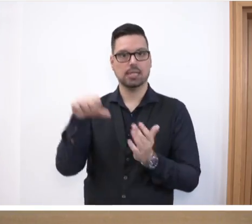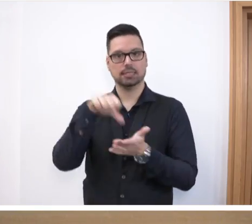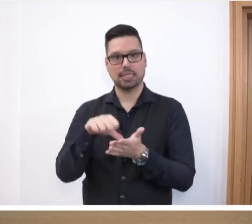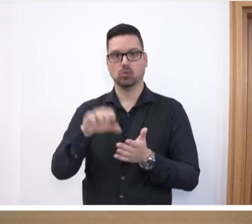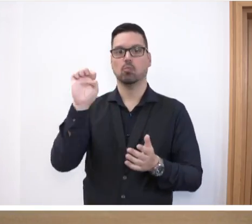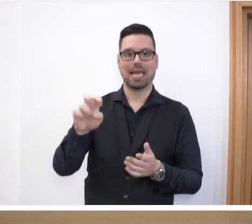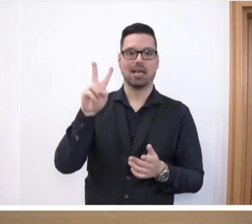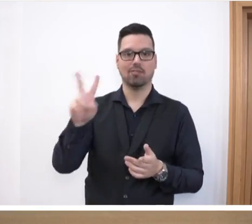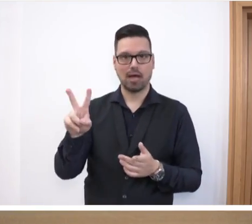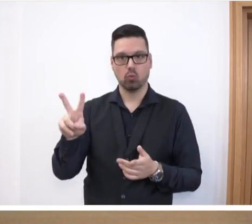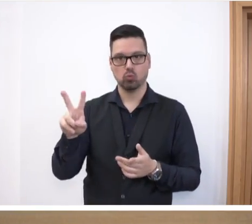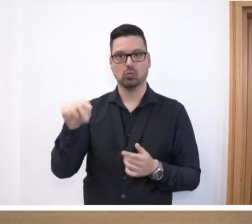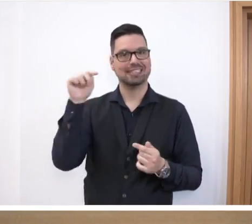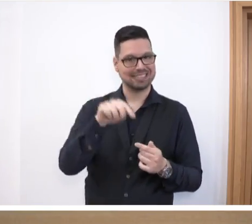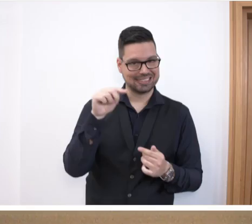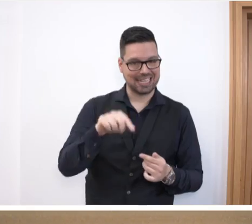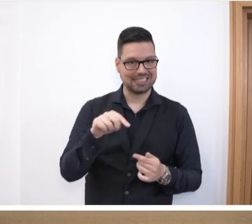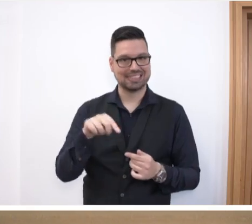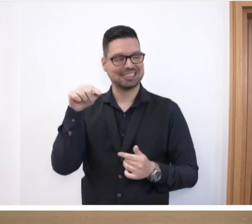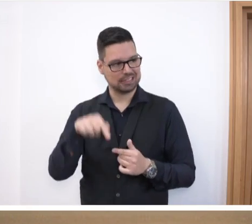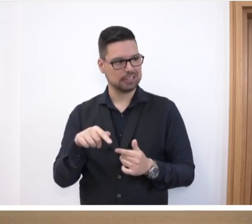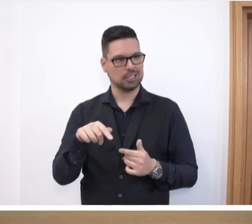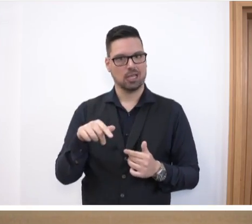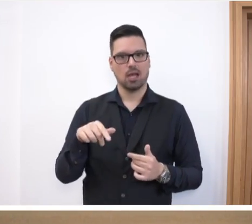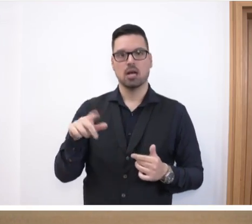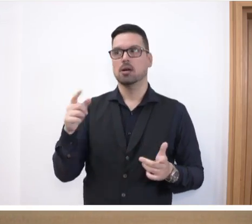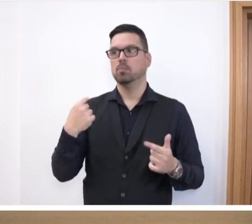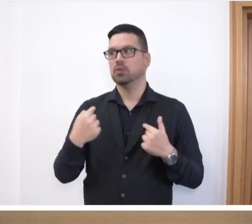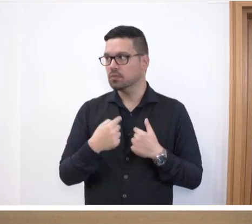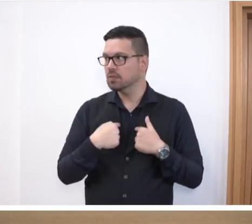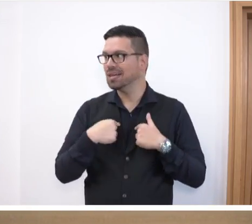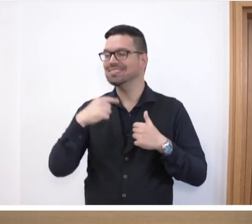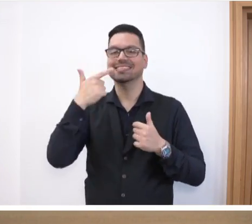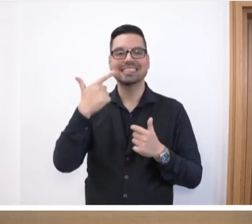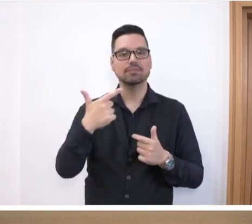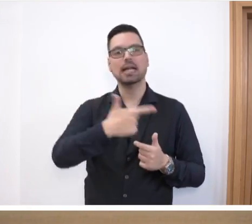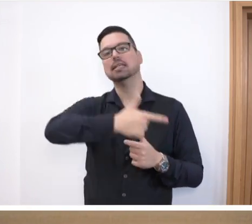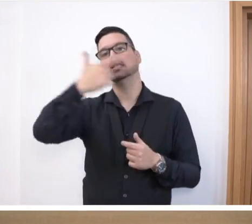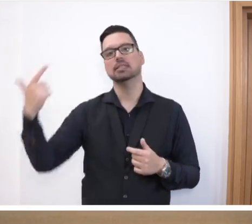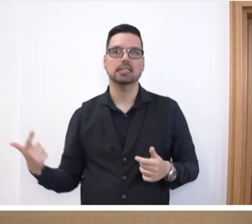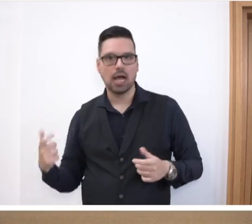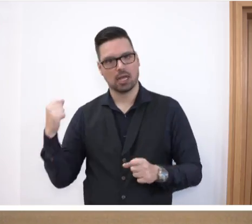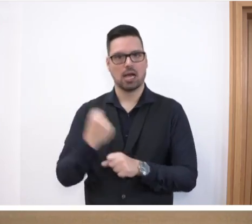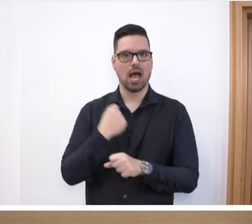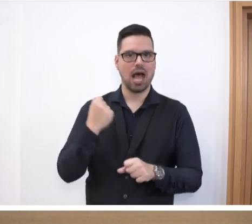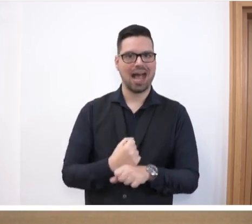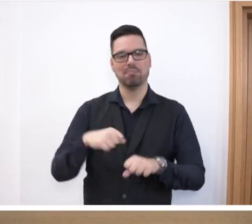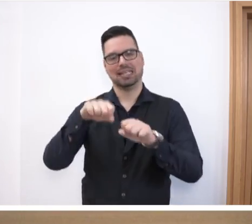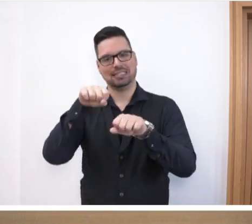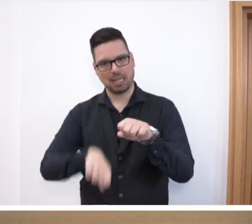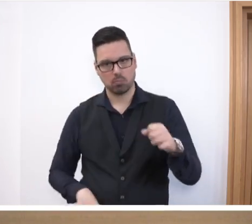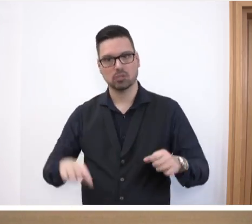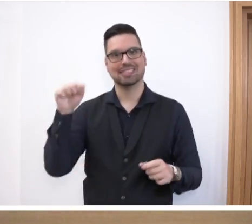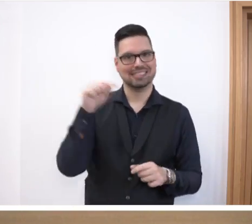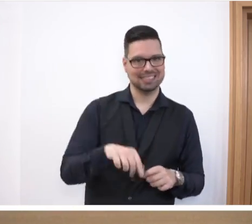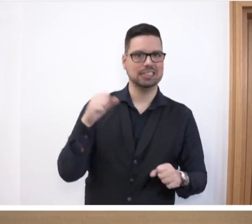.V. Und wenn wir das machen, was Sie hier anregen, dann machen wir dort zwei Jahre Arbeit kaputt, denn die